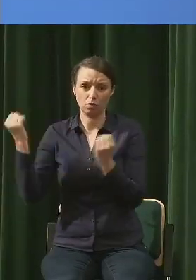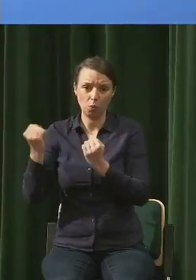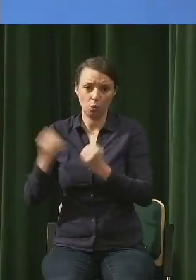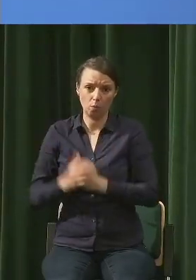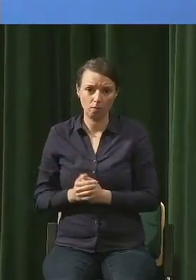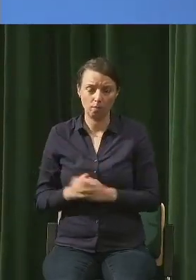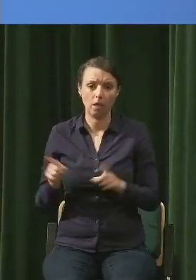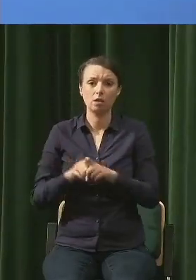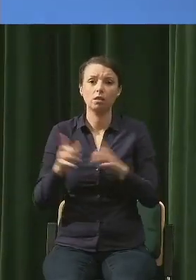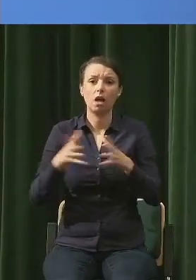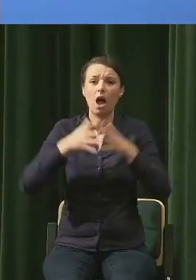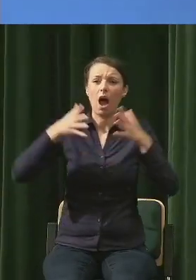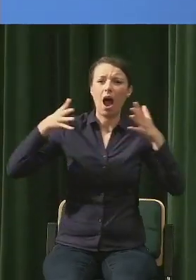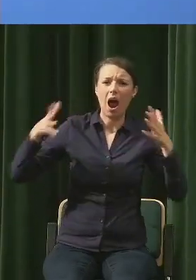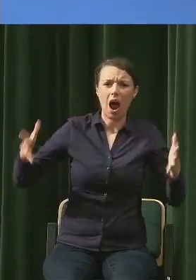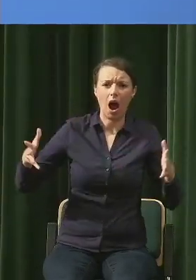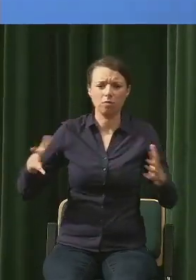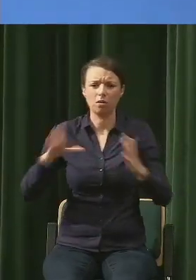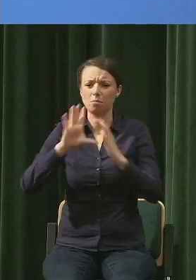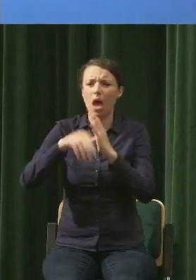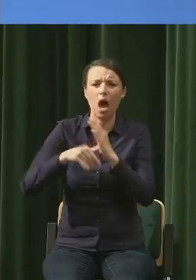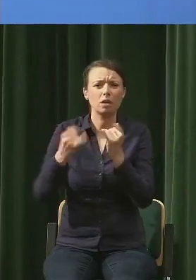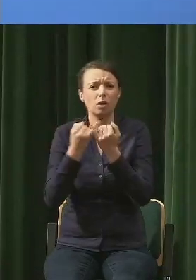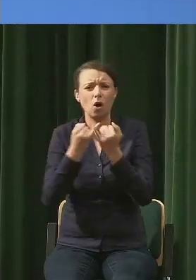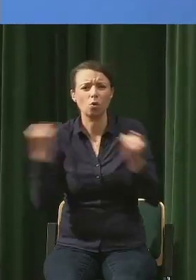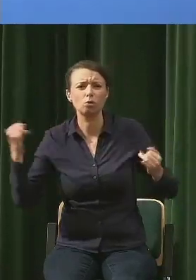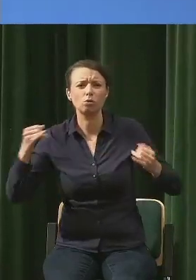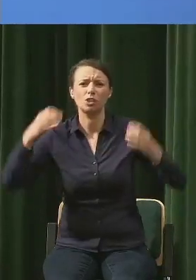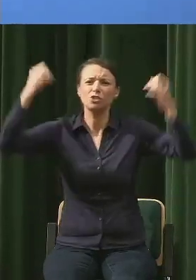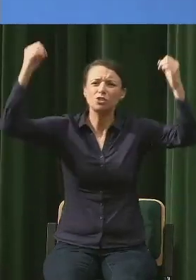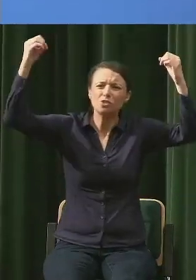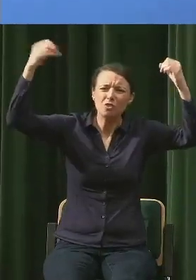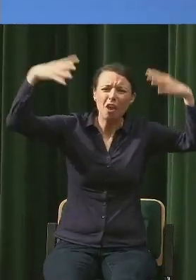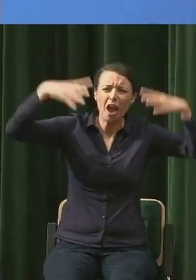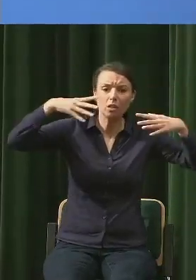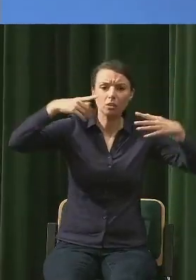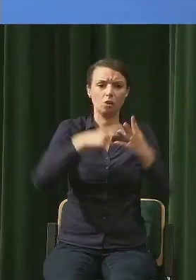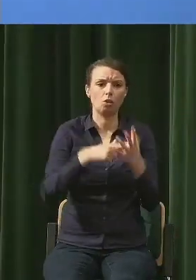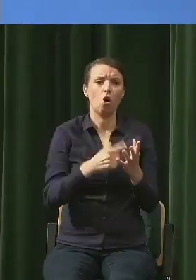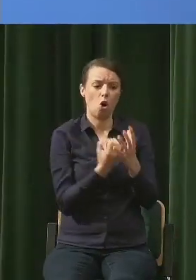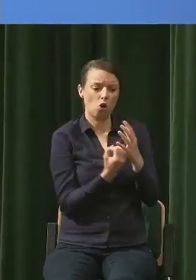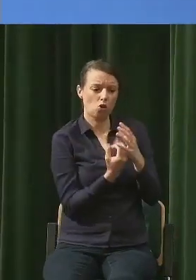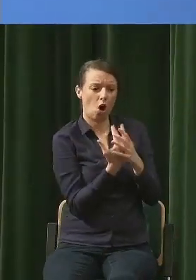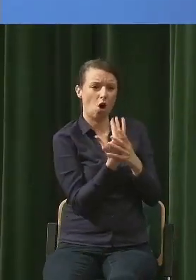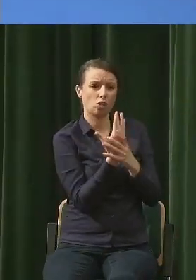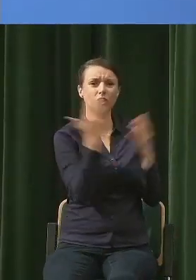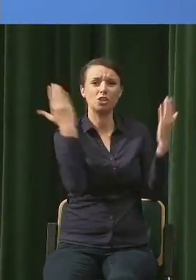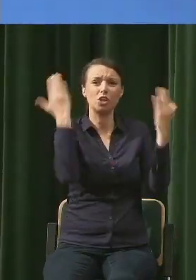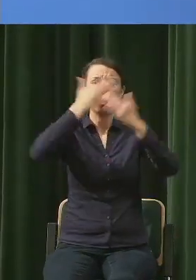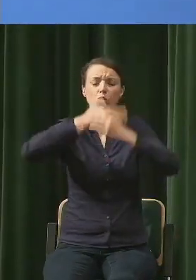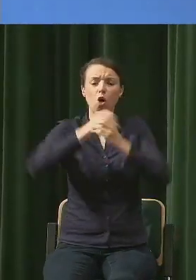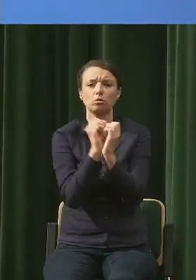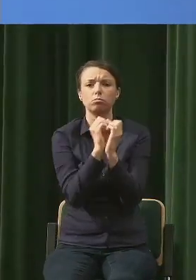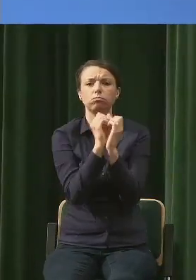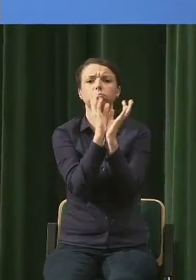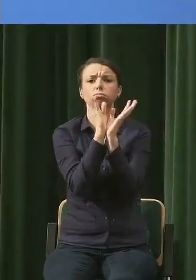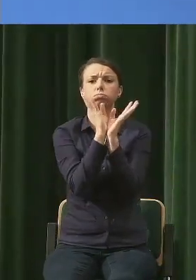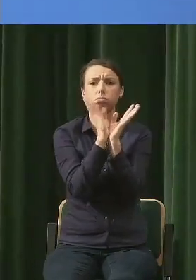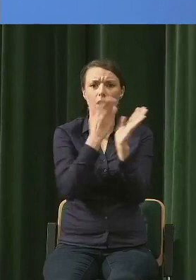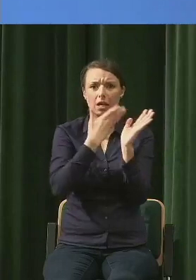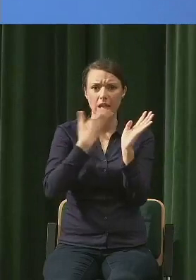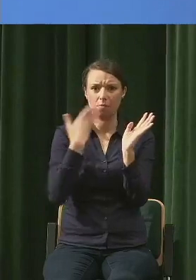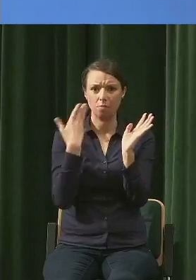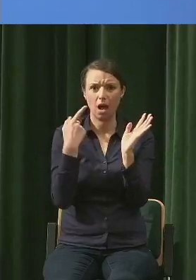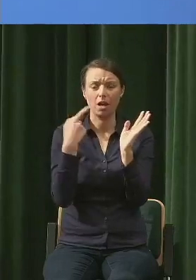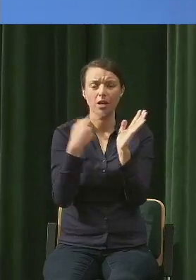które świecą nocą, rośliny nie otwierają się na noc i umierają z głodu, ponieważ nie mogą kłonąć w utlenku węgla.